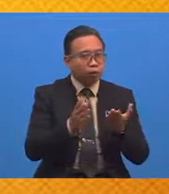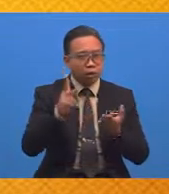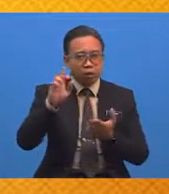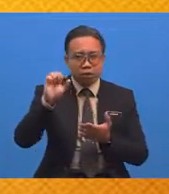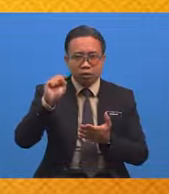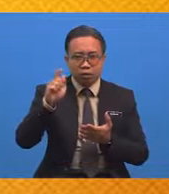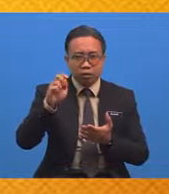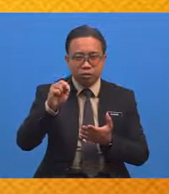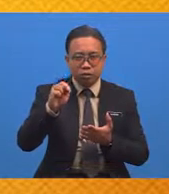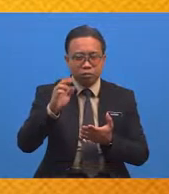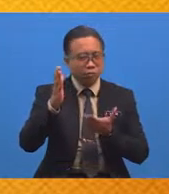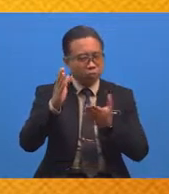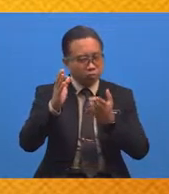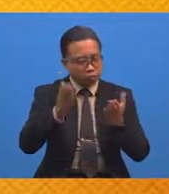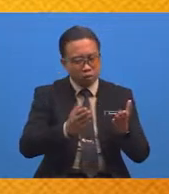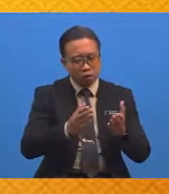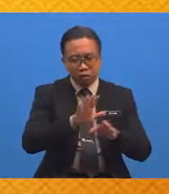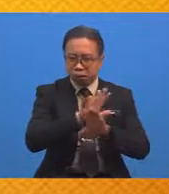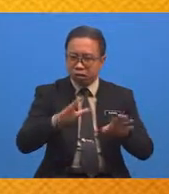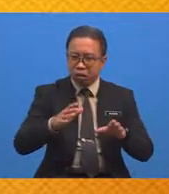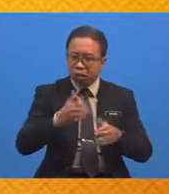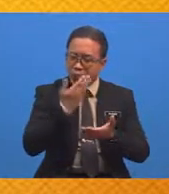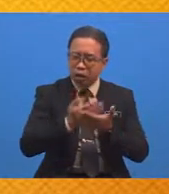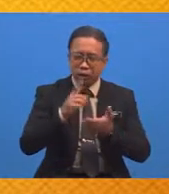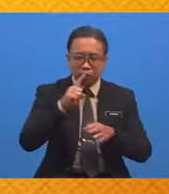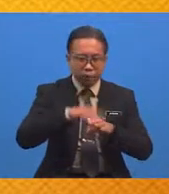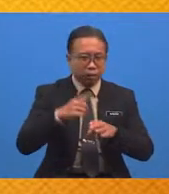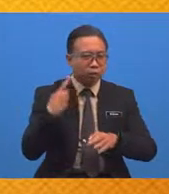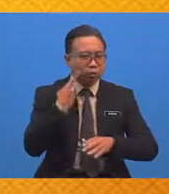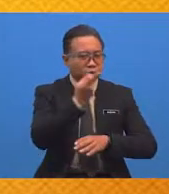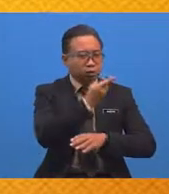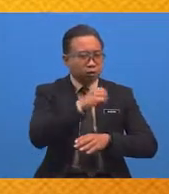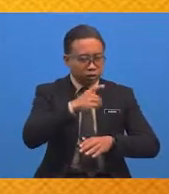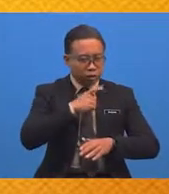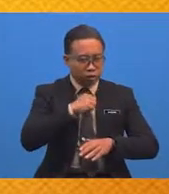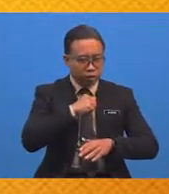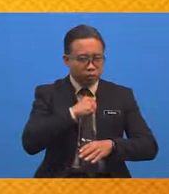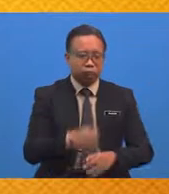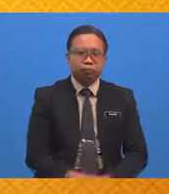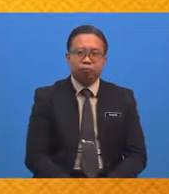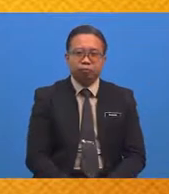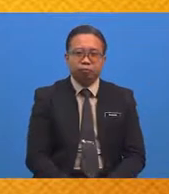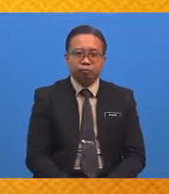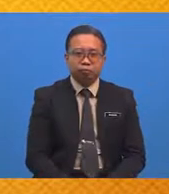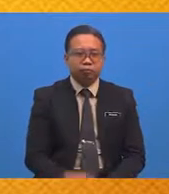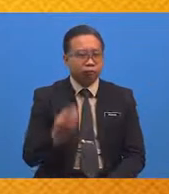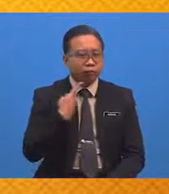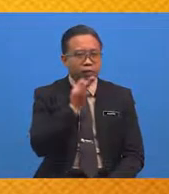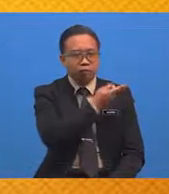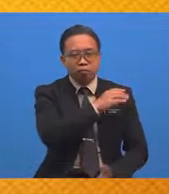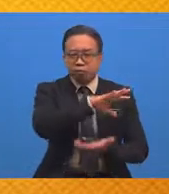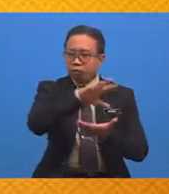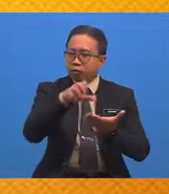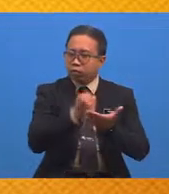Atau Pengaruh Yang Tidak Elok Kepada Diri Kita Mudah-mudahan Kita Semua